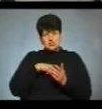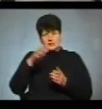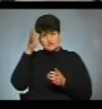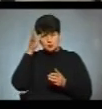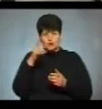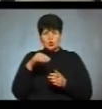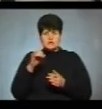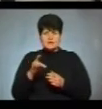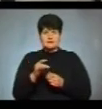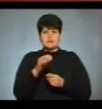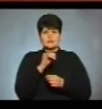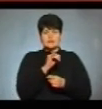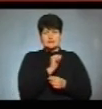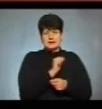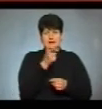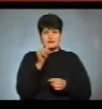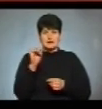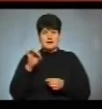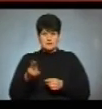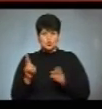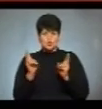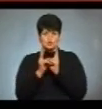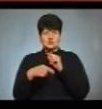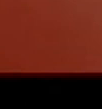доцент Нео Андрій Гірняк. До зустрічі в ефірі.